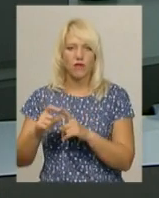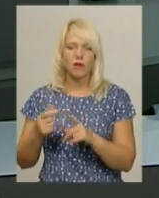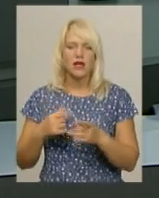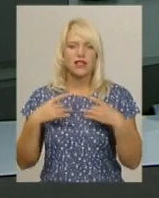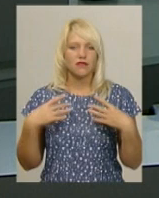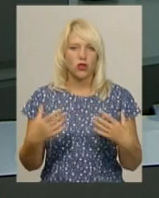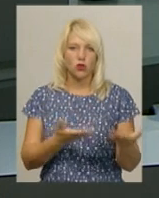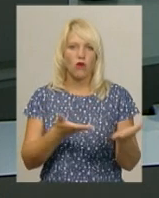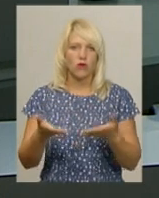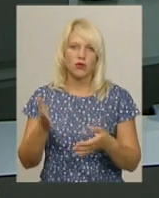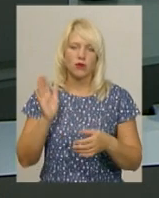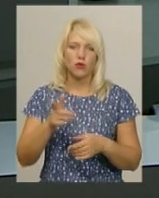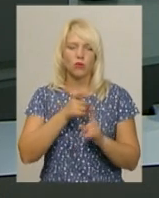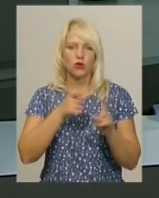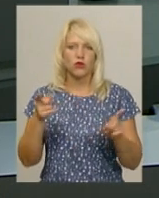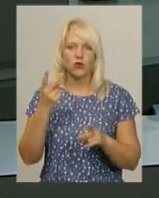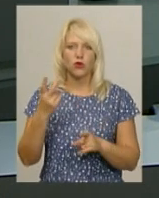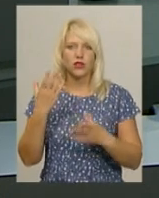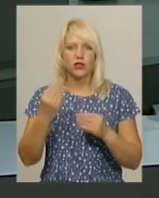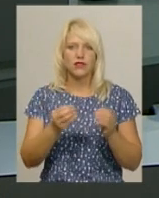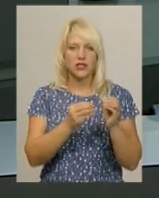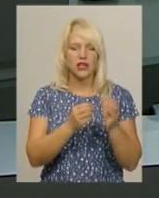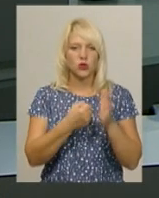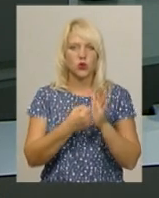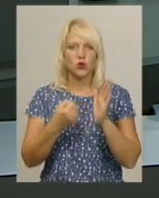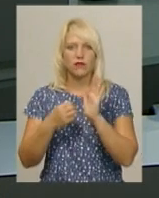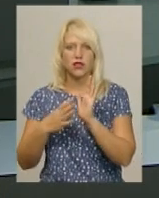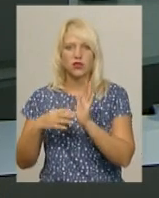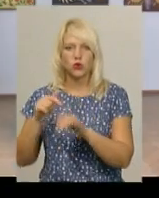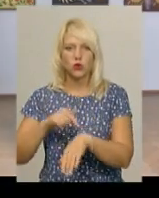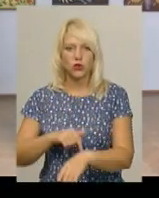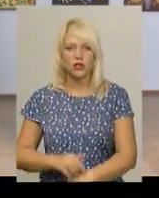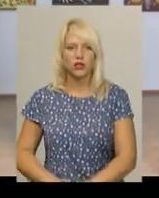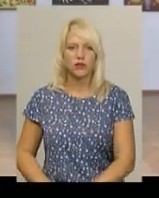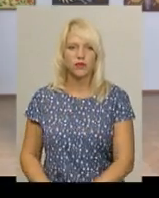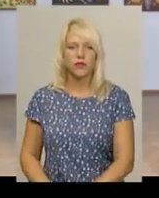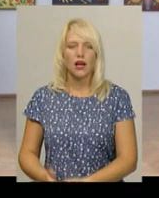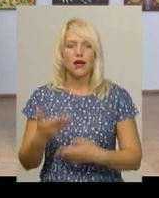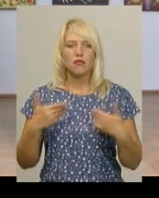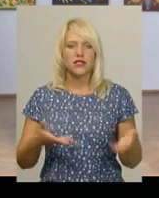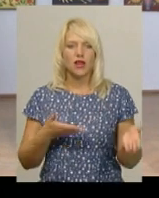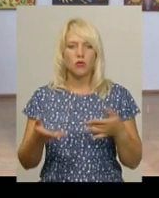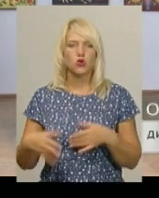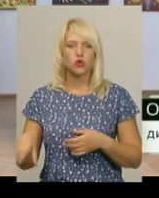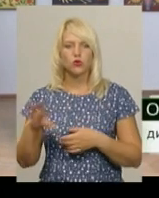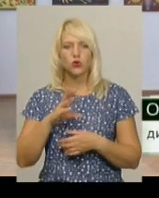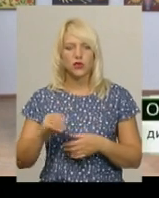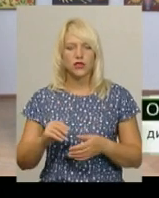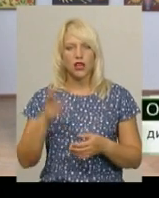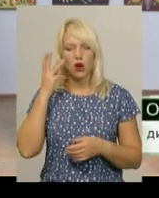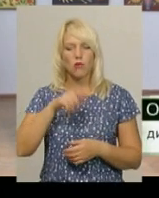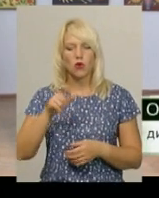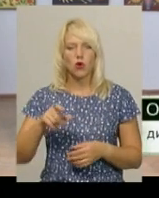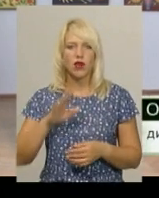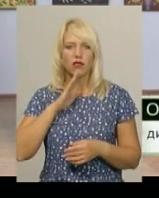триватиме упродовж двох днів з 10 до 19 години. Ми запрошуємо усіх подолян та